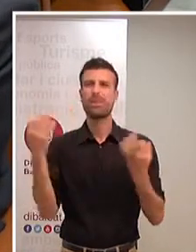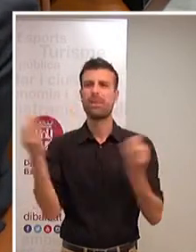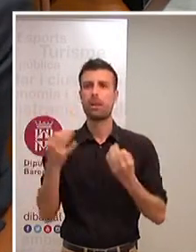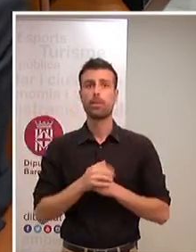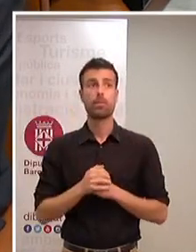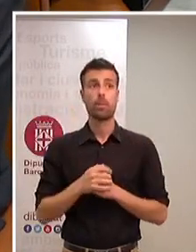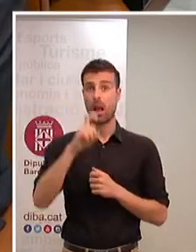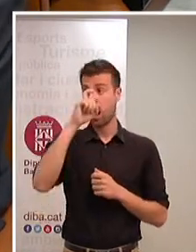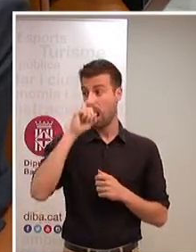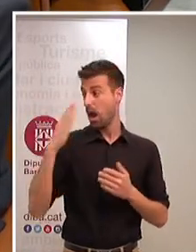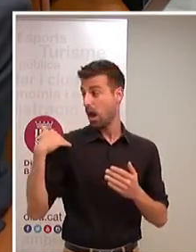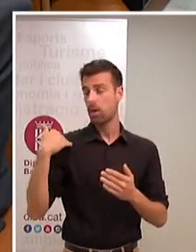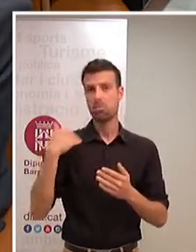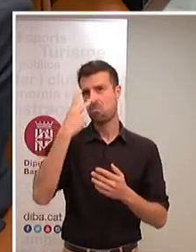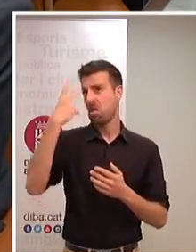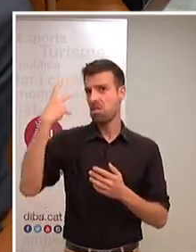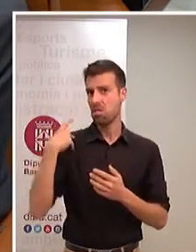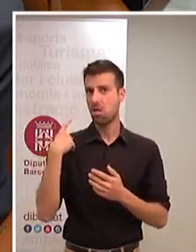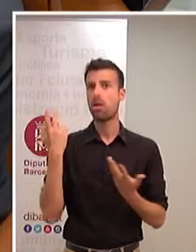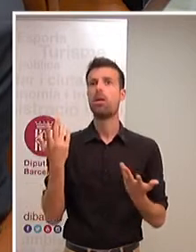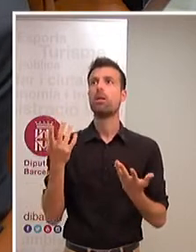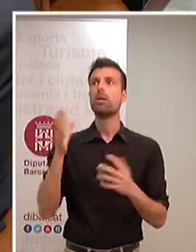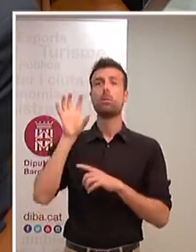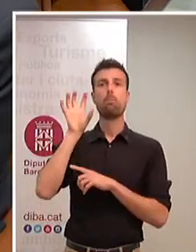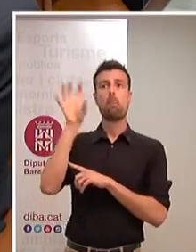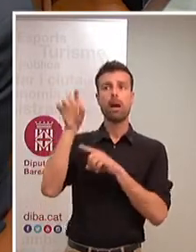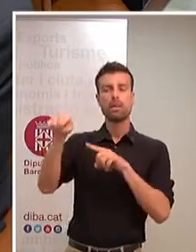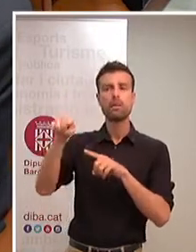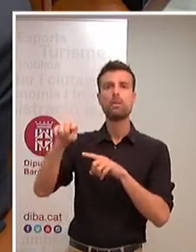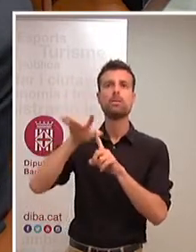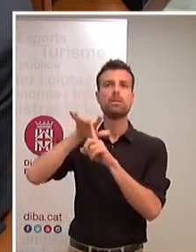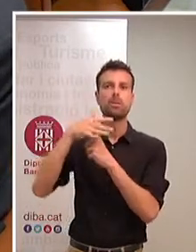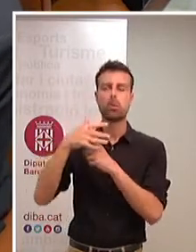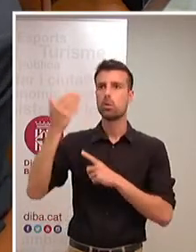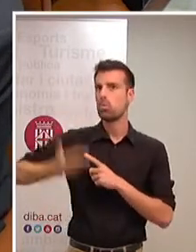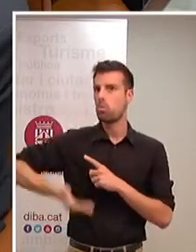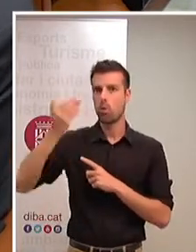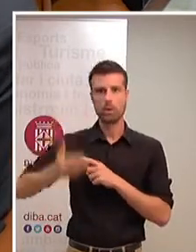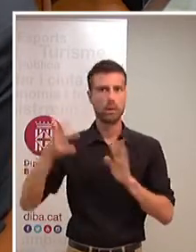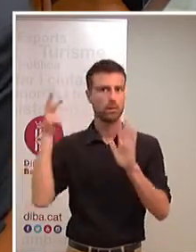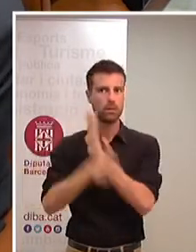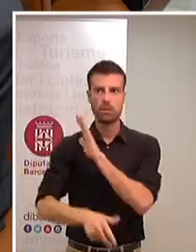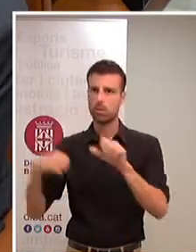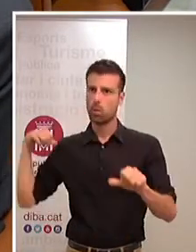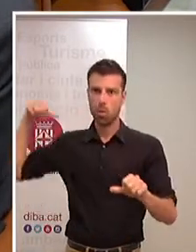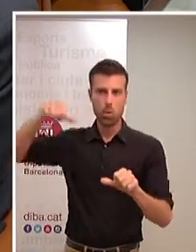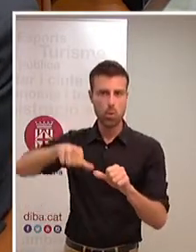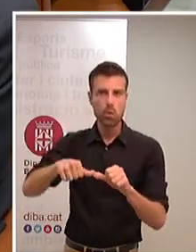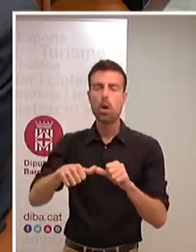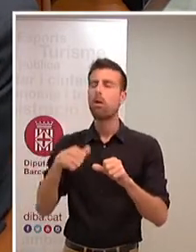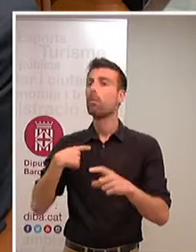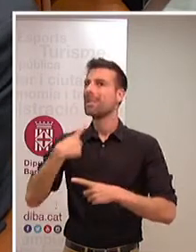aquest últim any, o fa dos anys, el país ha viscut una situació important per la història del país, dificultosa